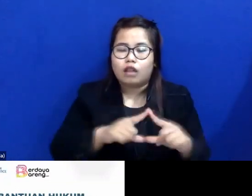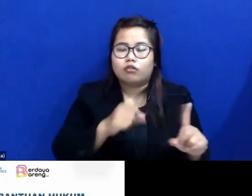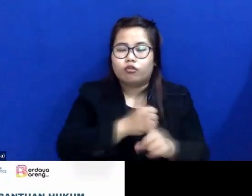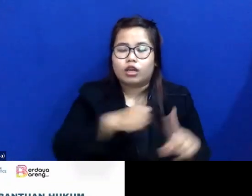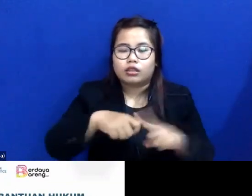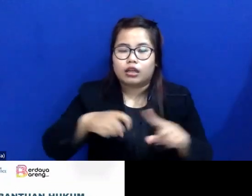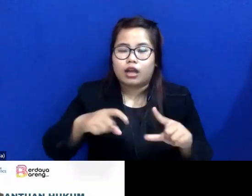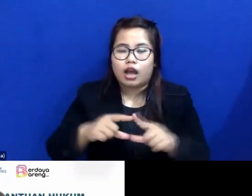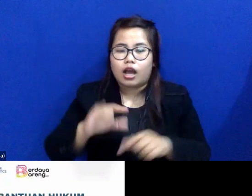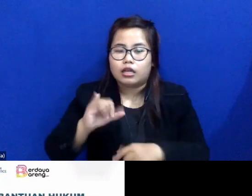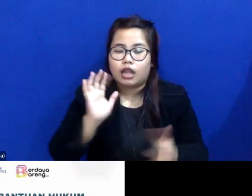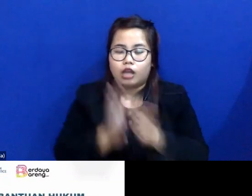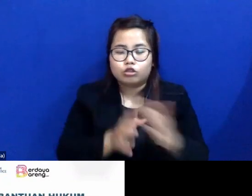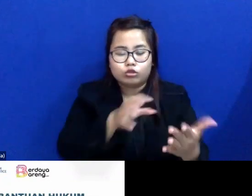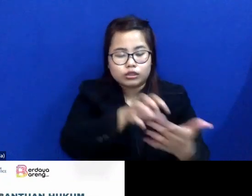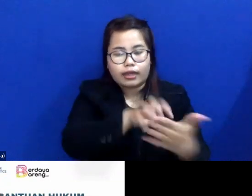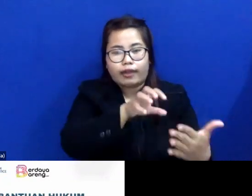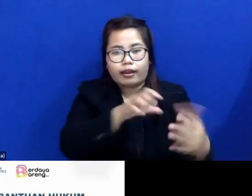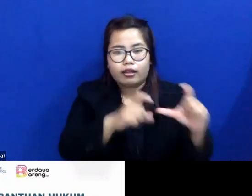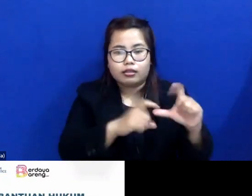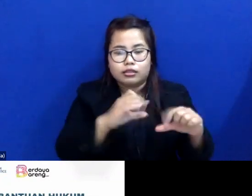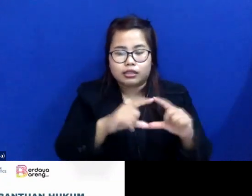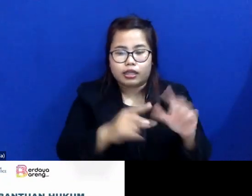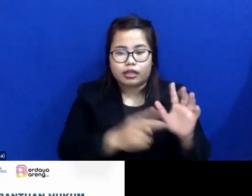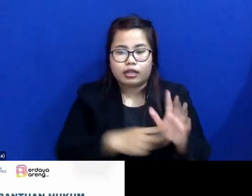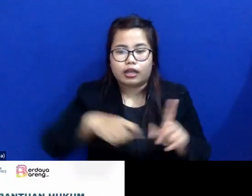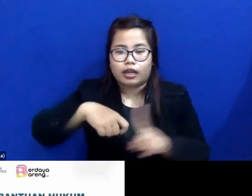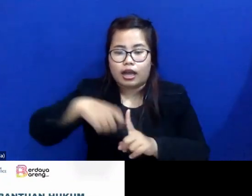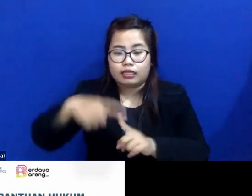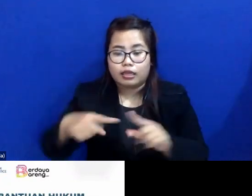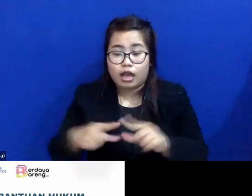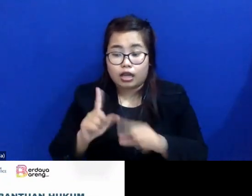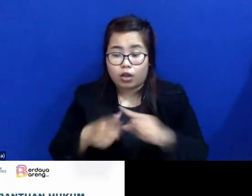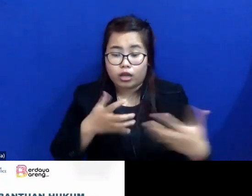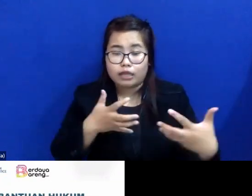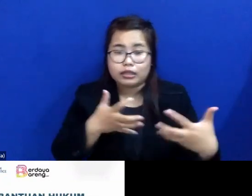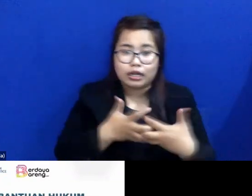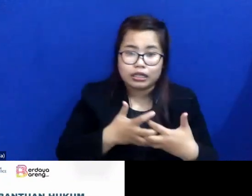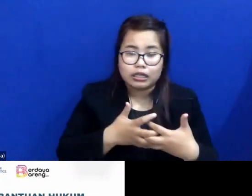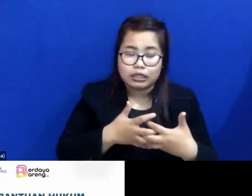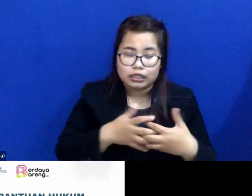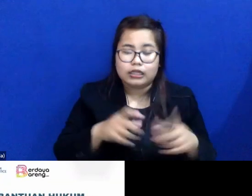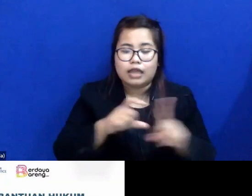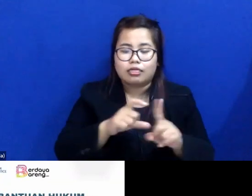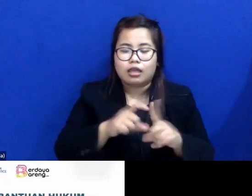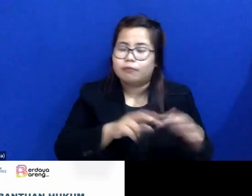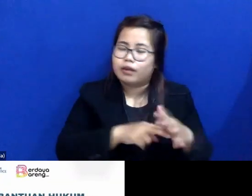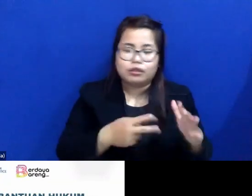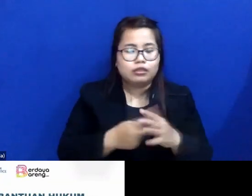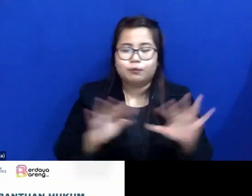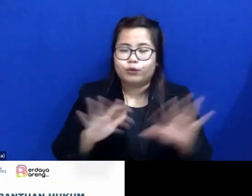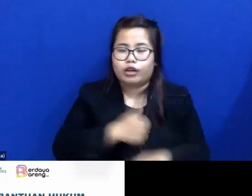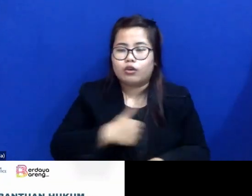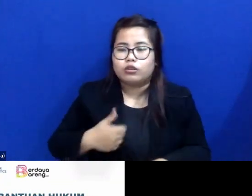scan KTA-nya. Kalau tidak terlink ke database, berarti dia bukan anggota KAI. Itu Mbak.